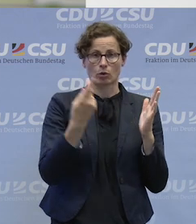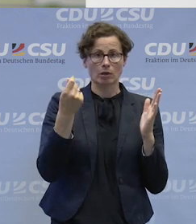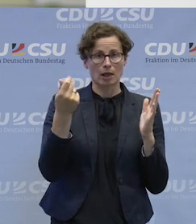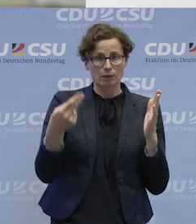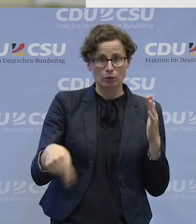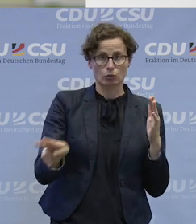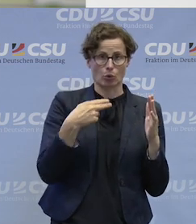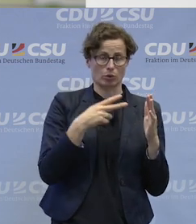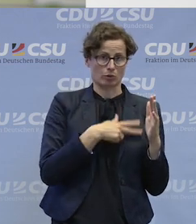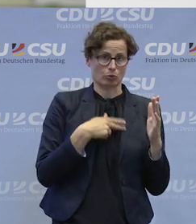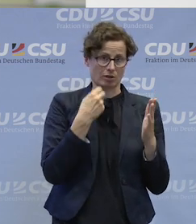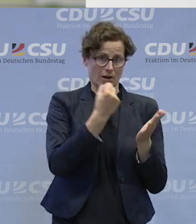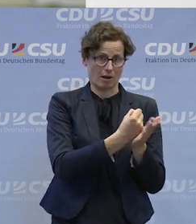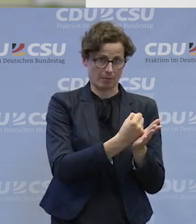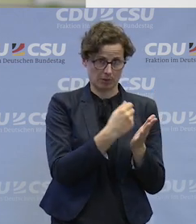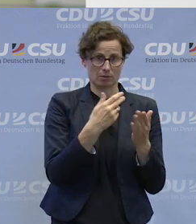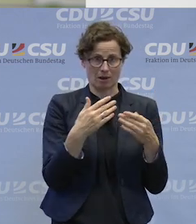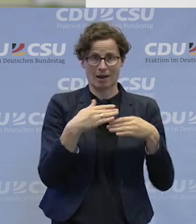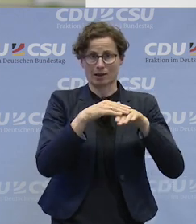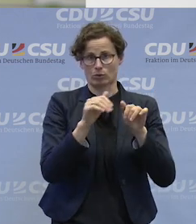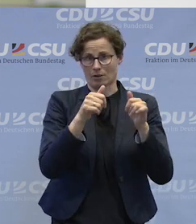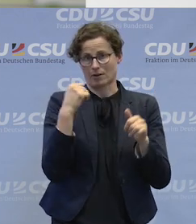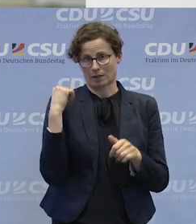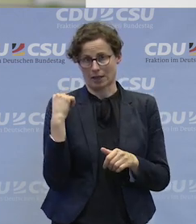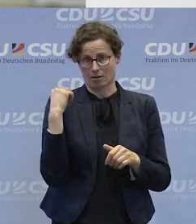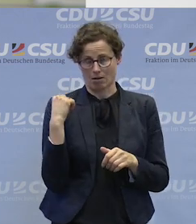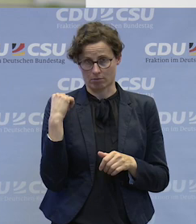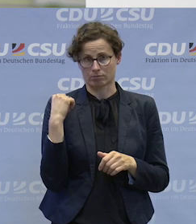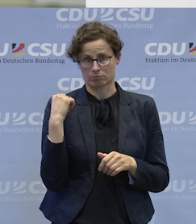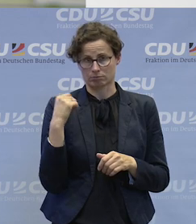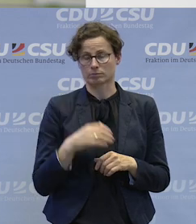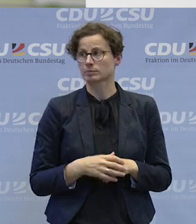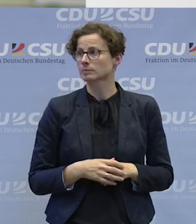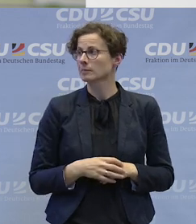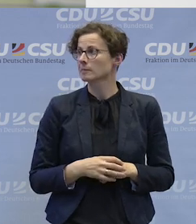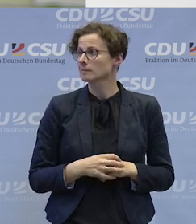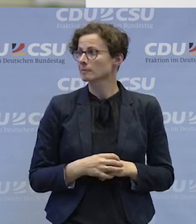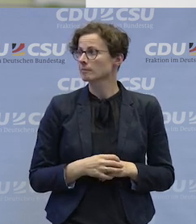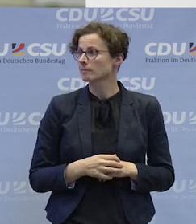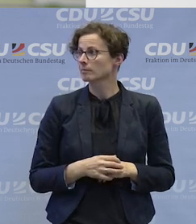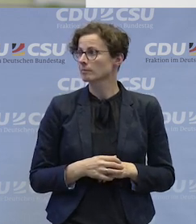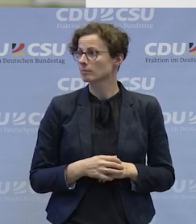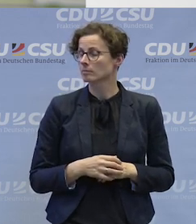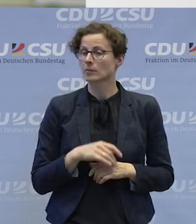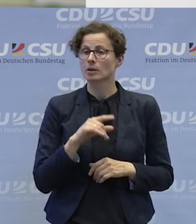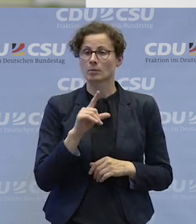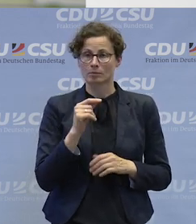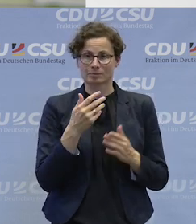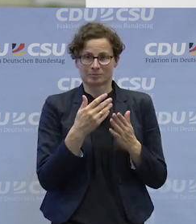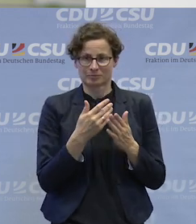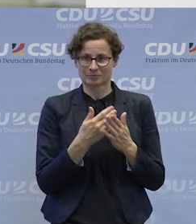auf Finanzierung dieser Kosten durch die Leistungsträger. Und das ist ein